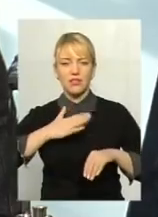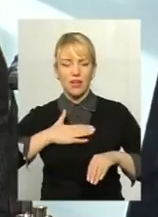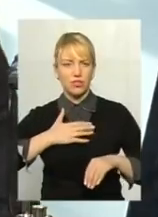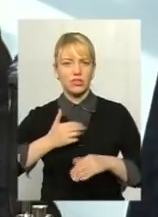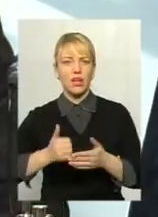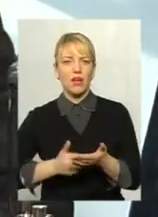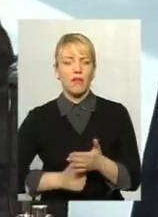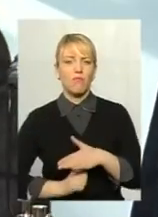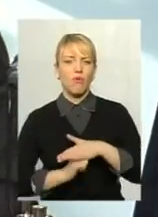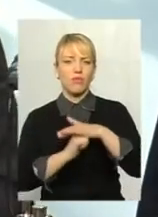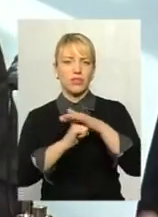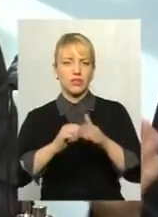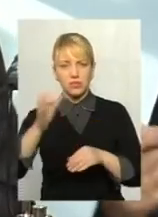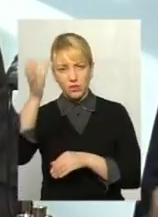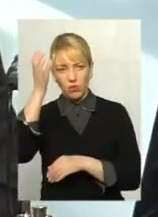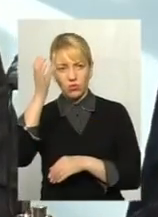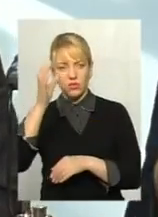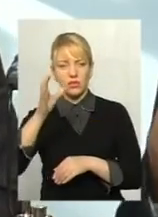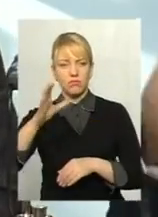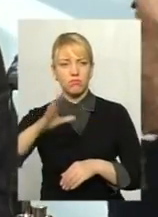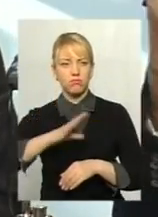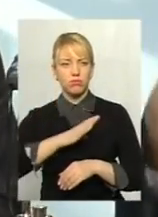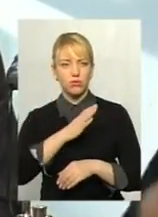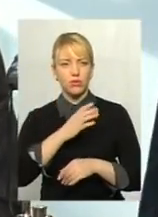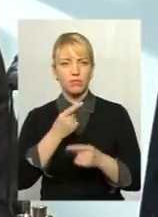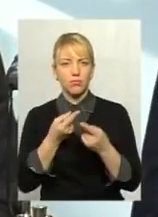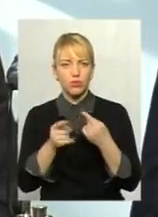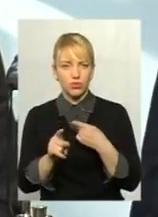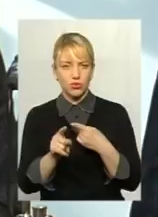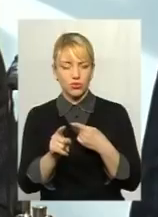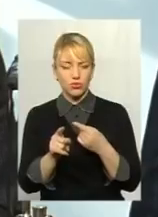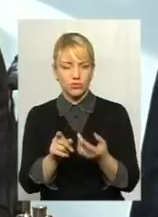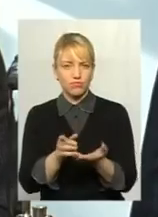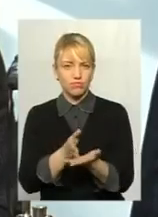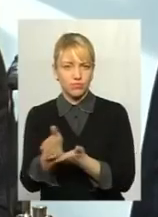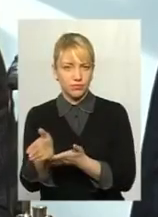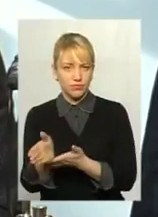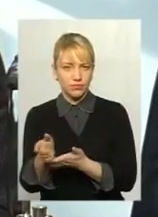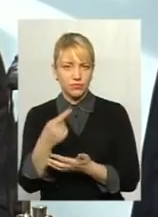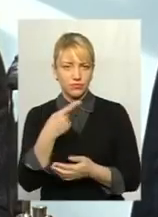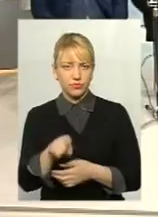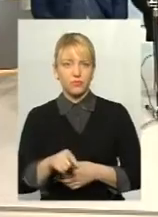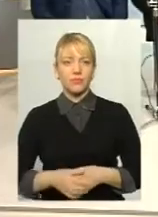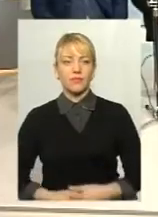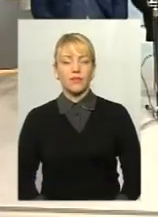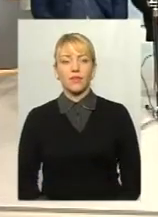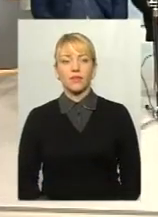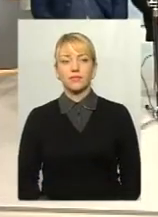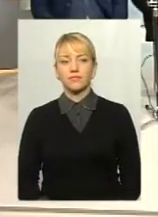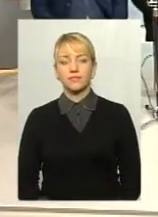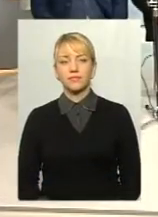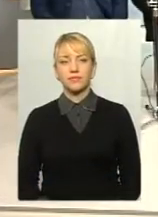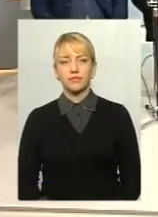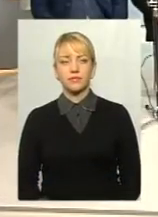ну, була просто в цій війні по другу сторону. Дякую за відповідь. Пане Руслане,